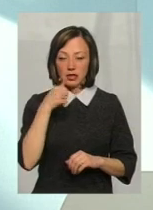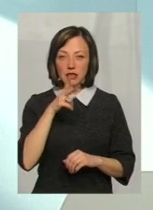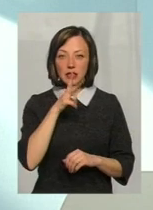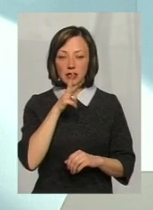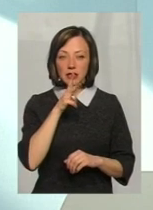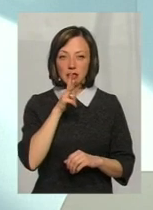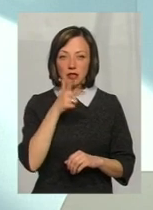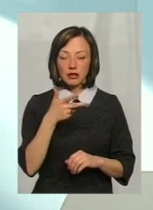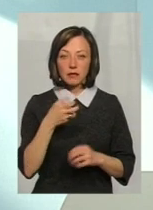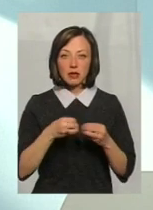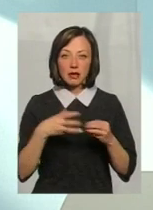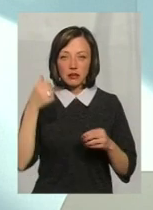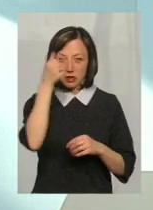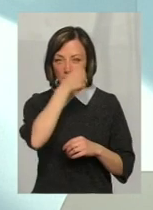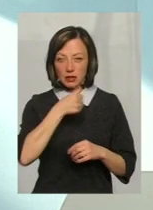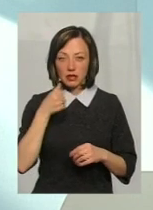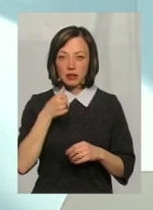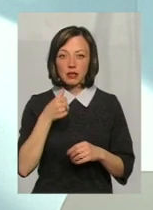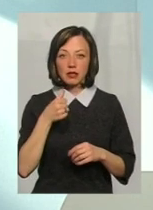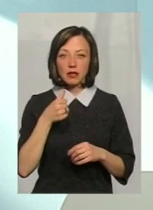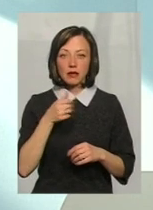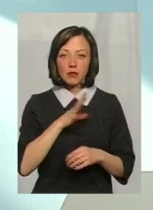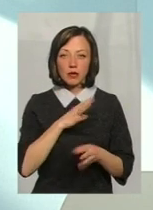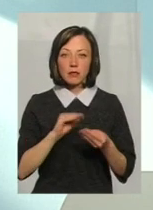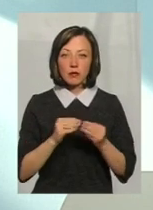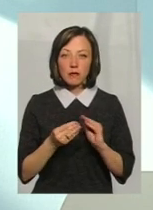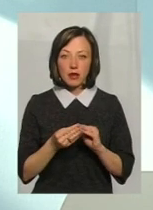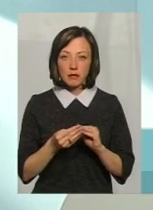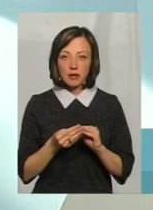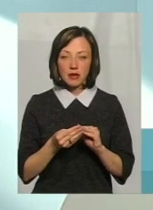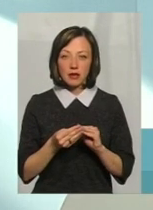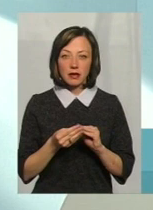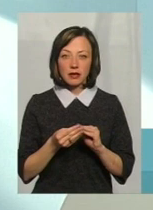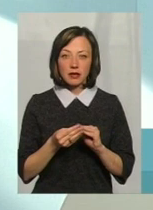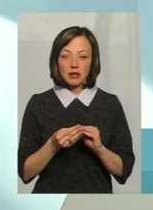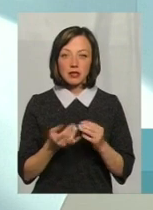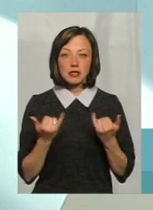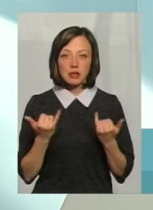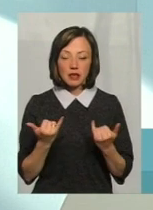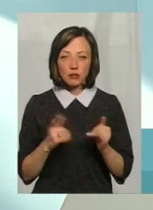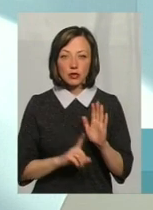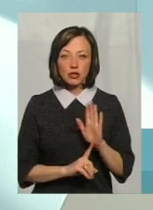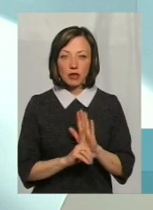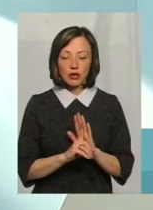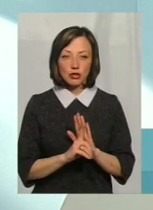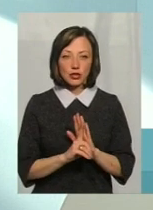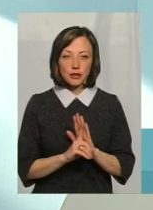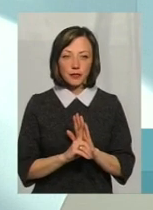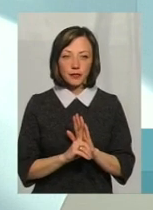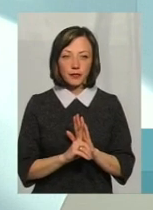роки, даже 15-й, можна сказати, трохи і 16-й були проблеми, як з якими вакцинами. То зараз, починаючи десь